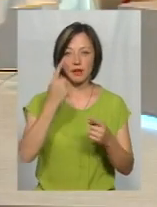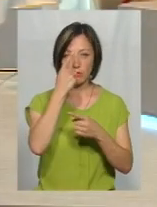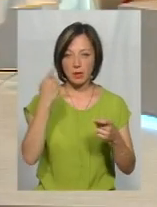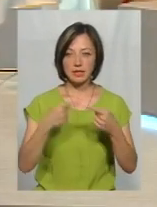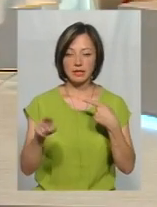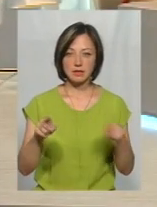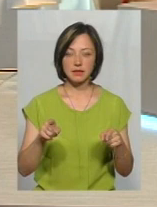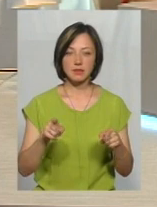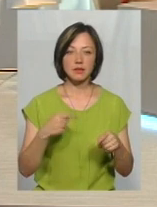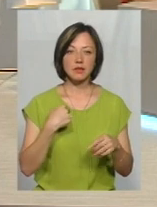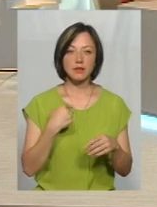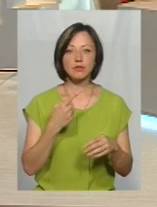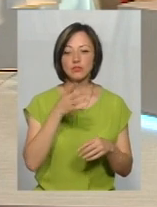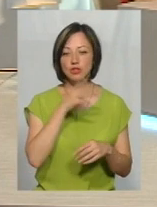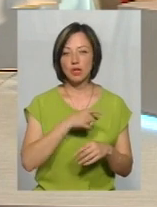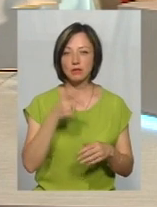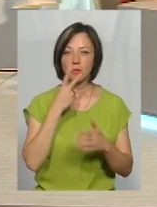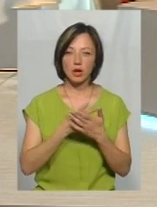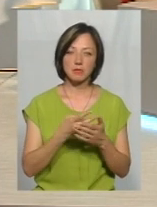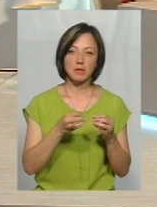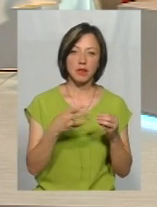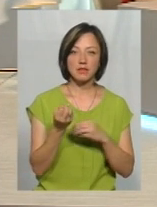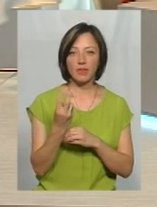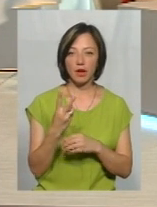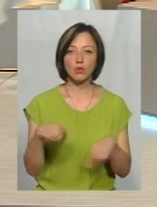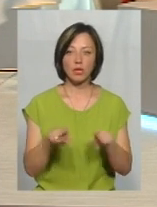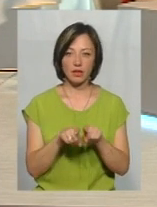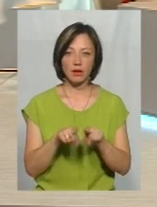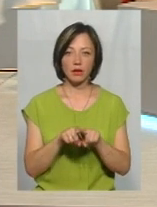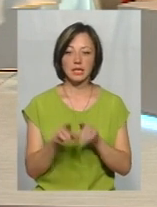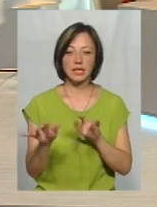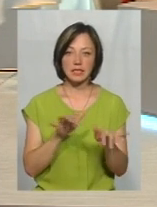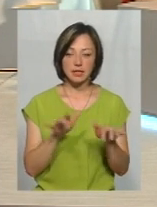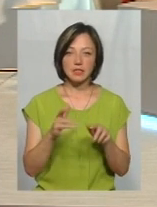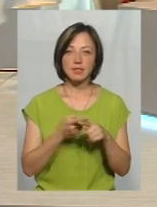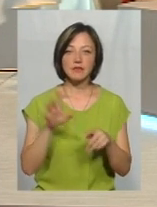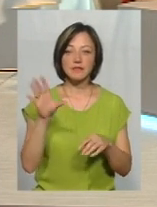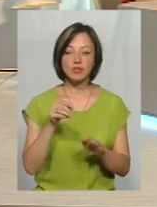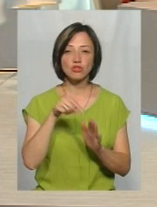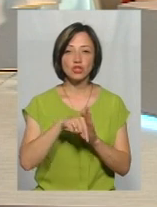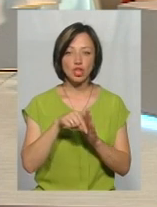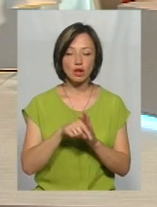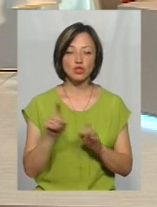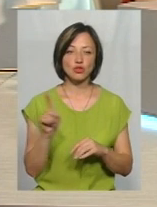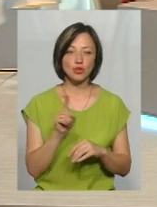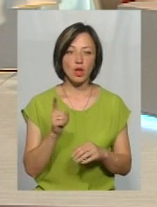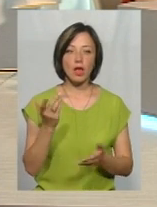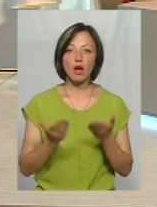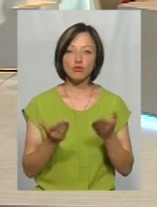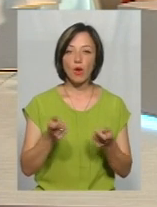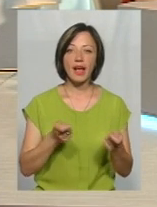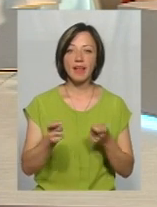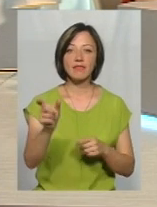різниця. Мені важко говорити, чи 15, чи 12, але отакі от дії. Це все говорить про те, що якщо